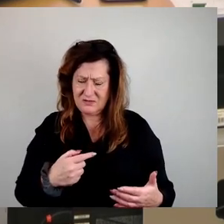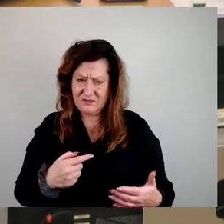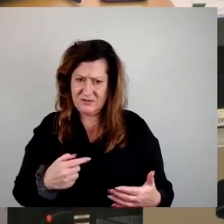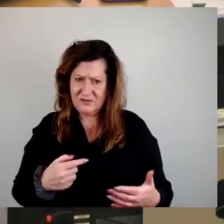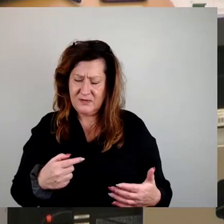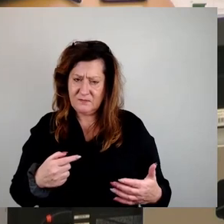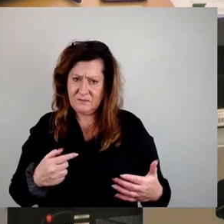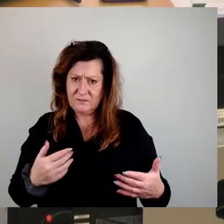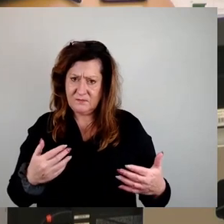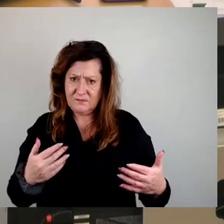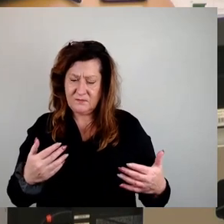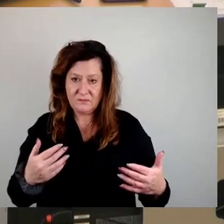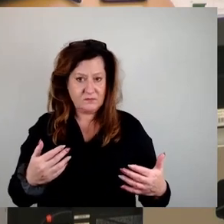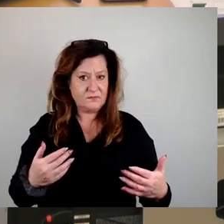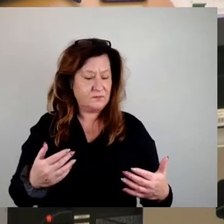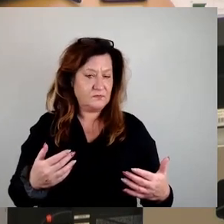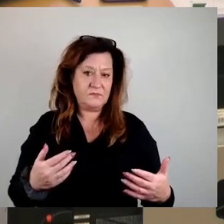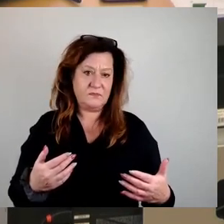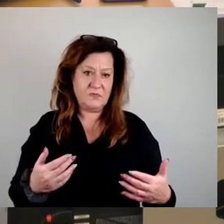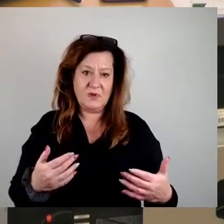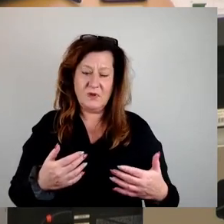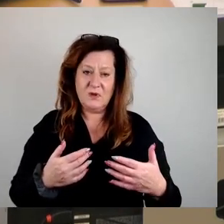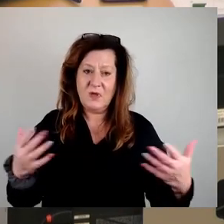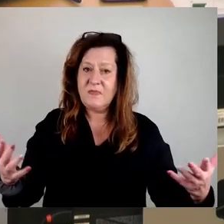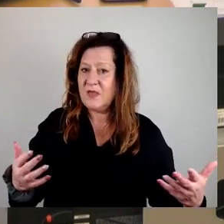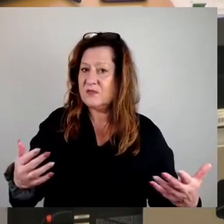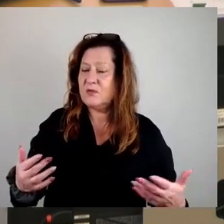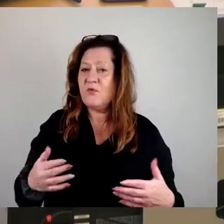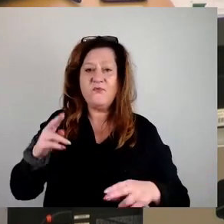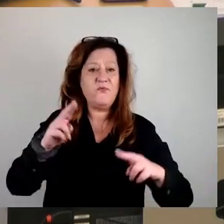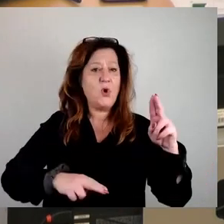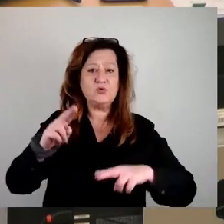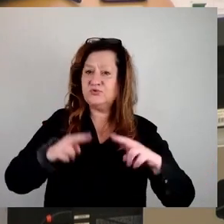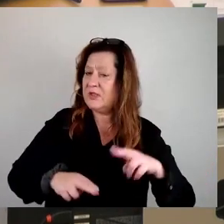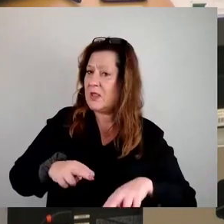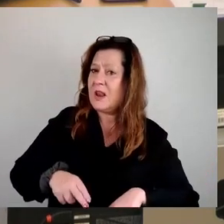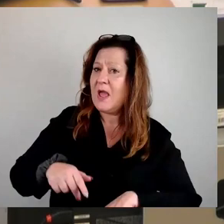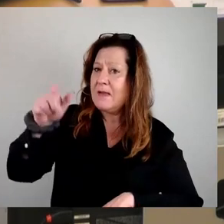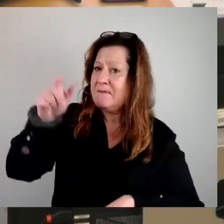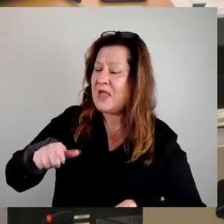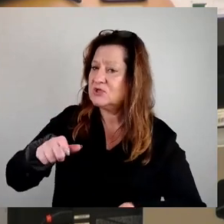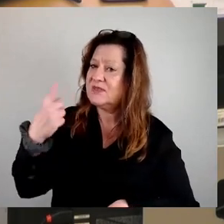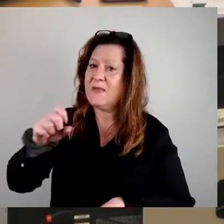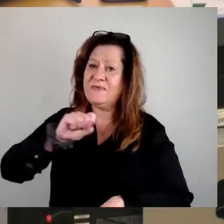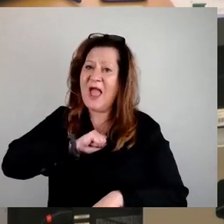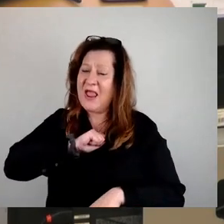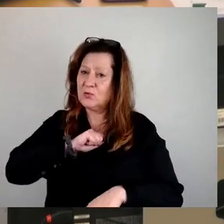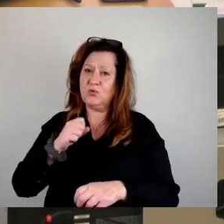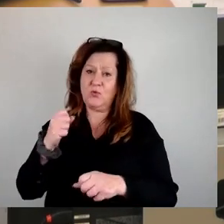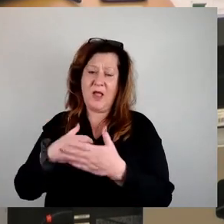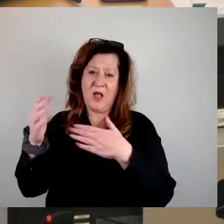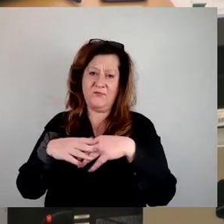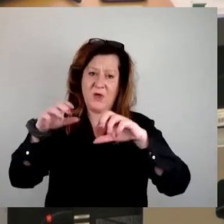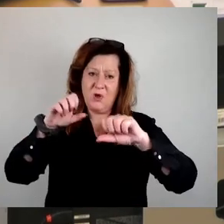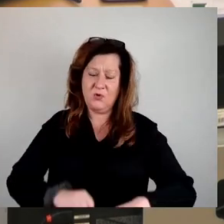auch breitere Bevölkerungsschichten Eigentum bilden können. Und diese Mehr, die Sie gerade erzählt haben, Es ist ja nicht nur